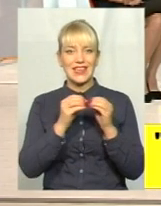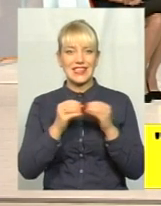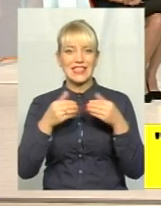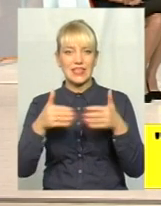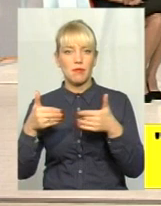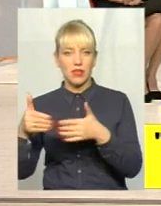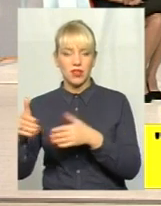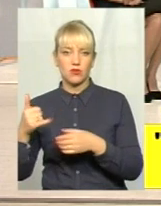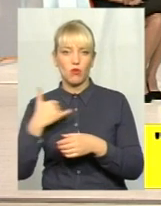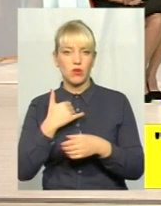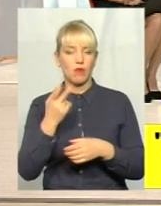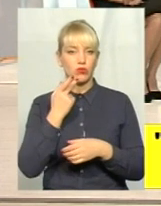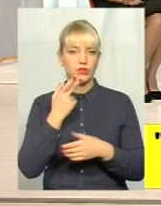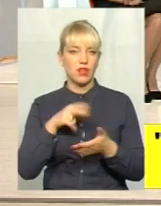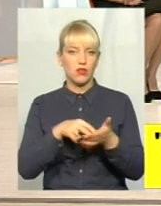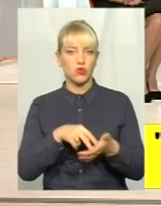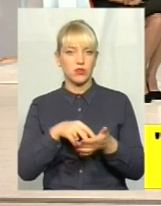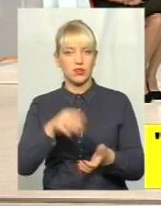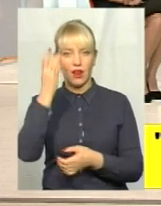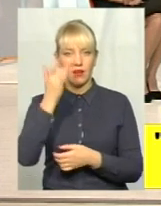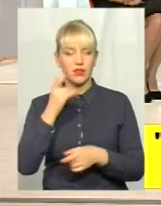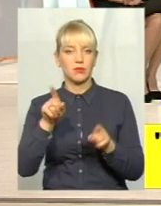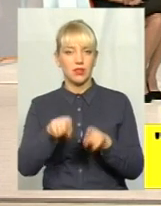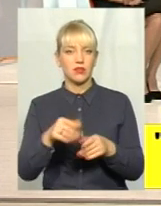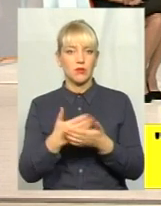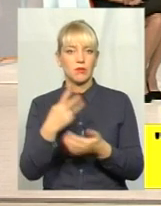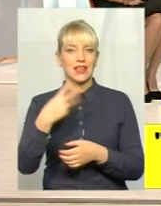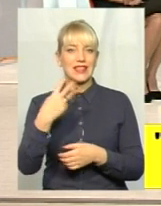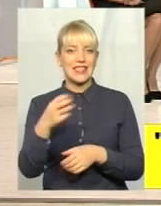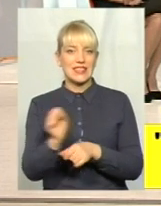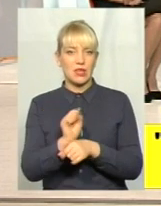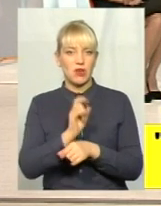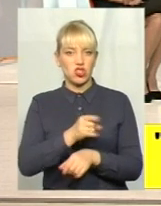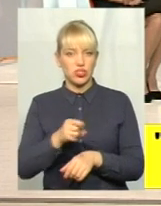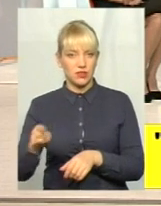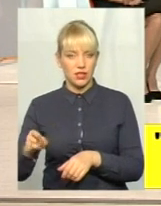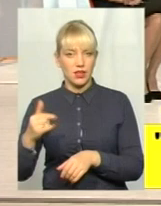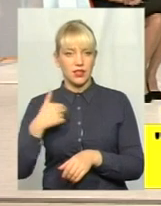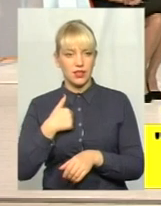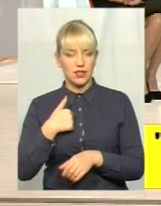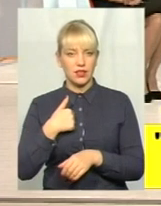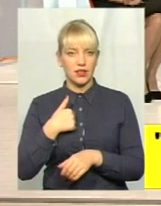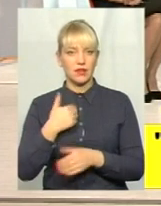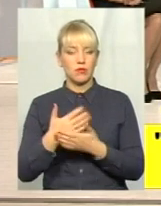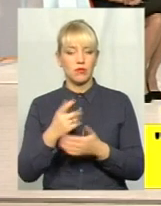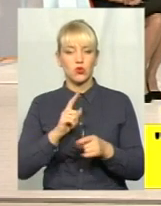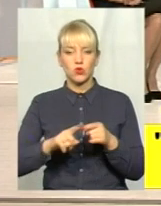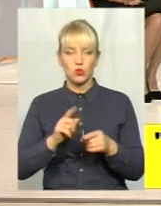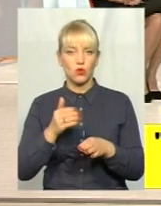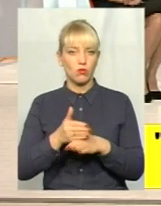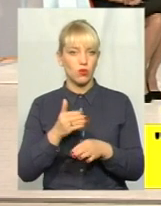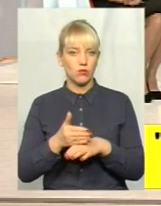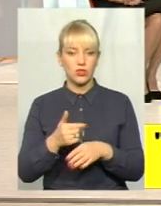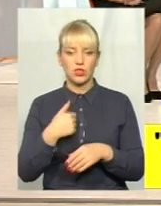і у мене постійно встані рієнтами, навіть зараз, до 30 машин. І якщо ви в'їжджаєте скуроки, наприклад, я в